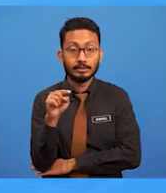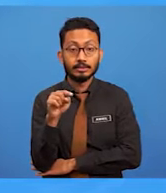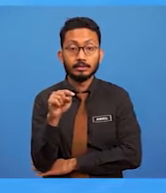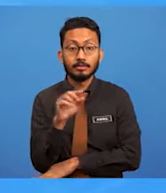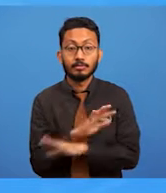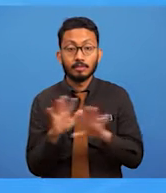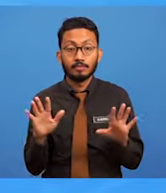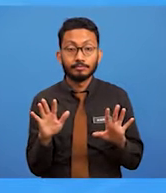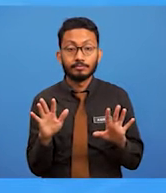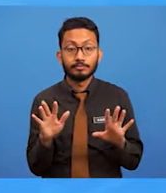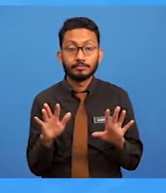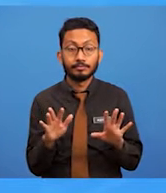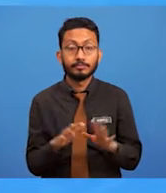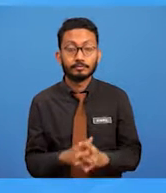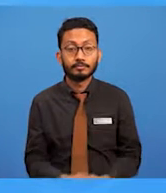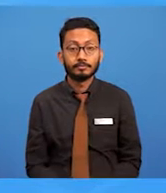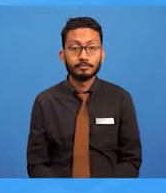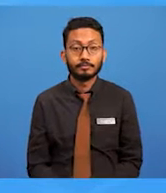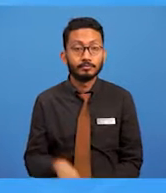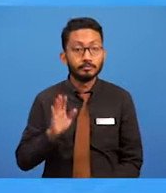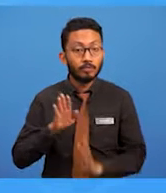menjejaskan kualitinya.